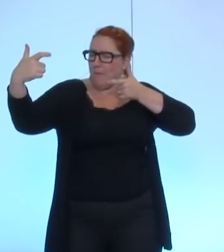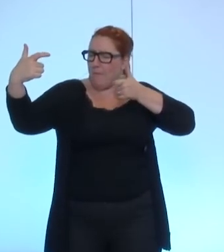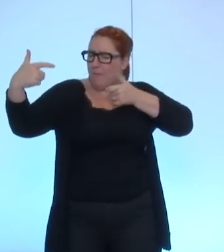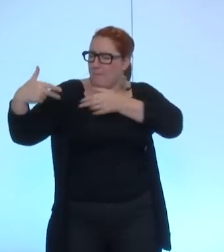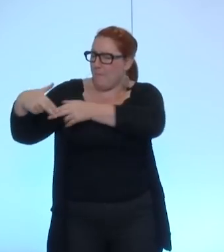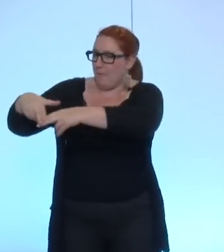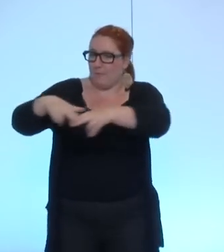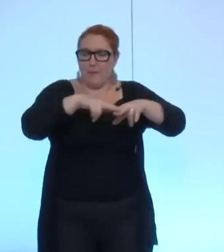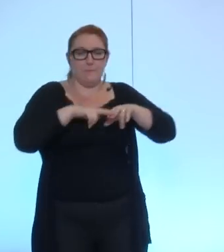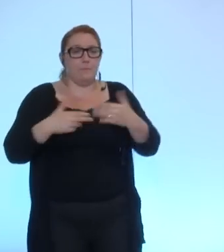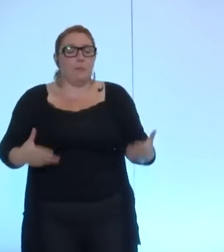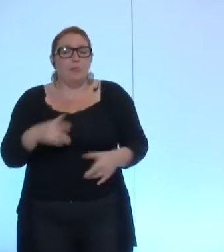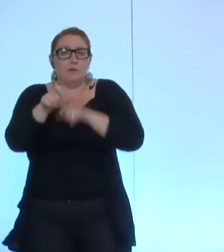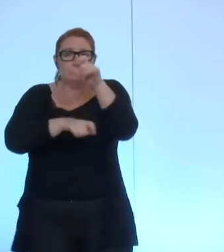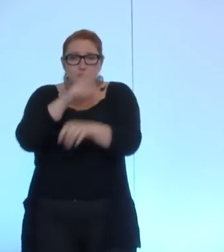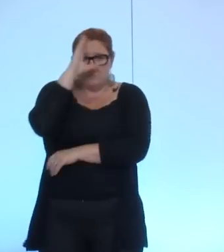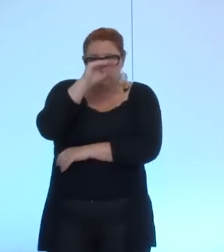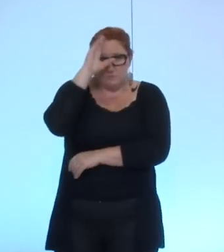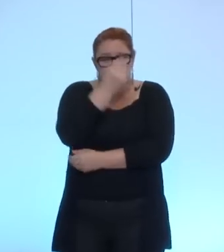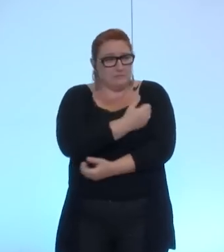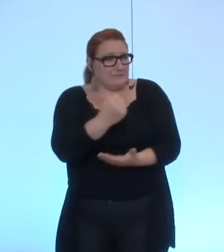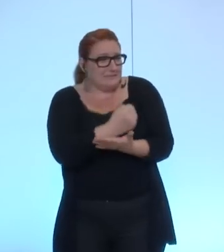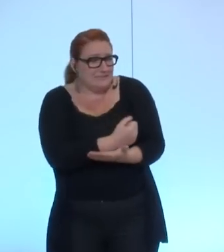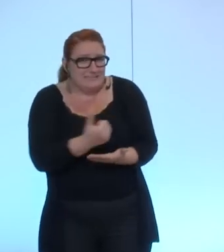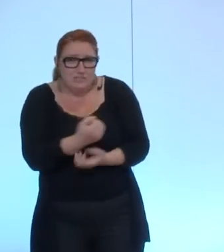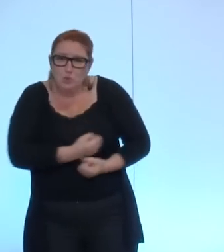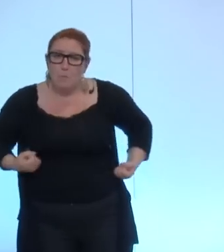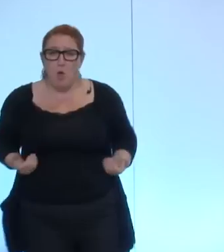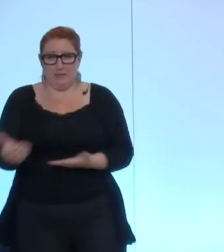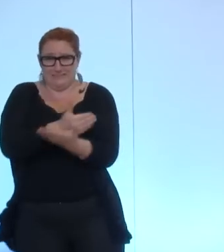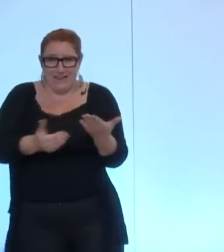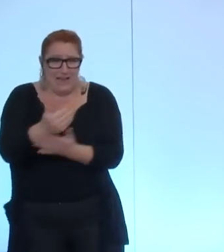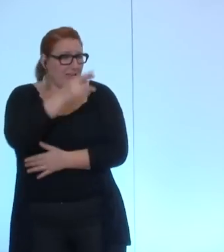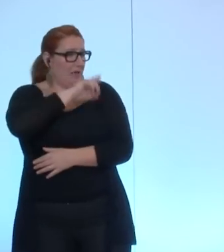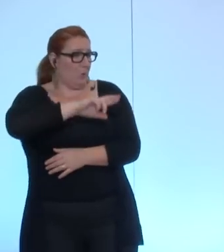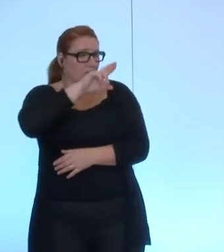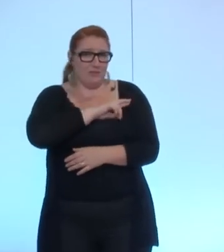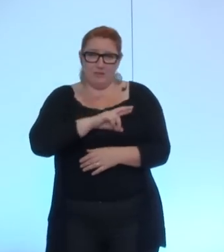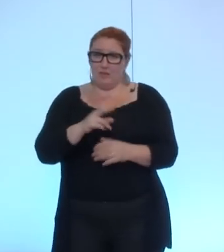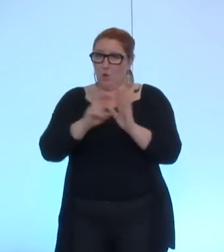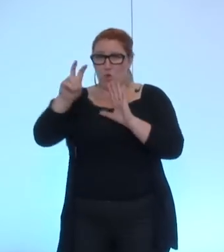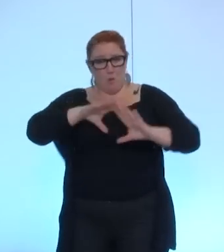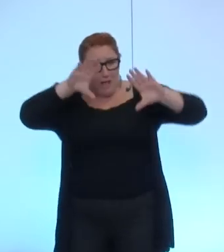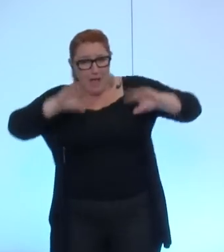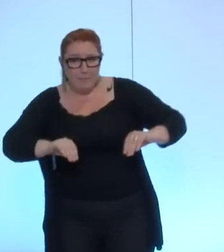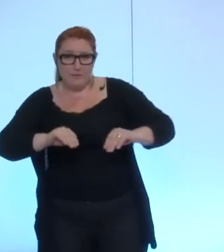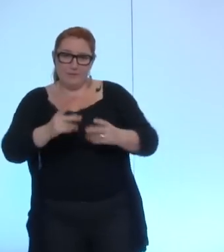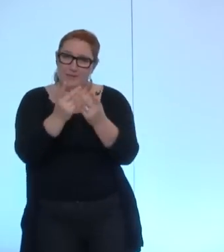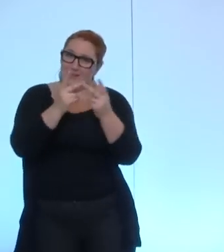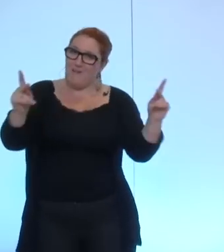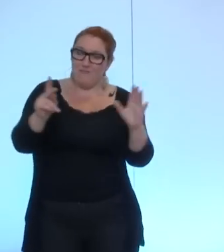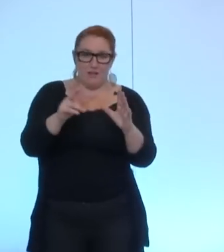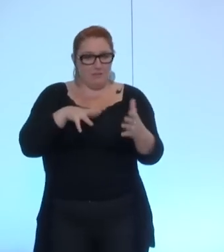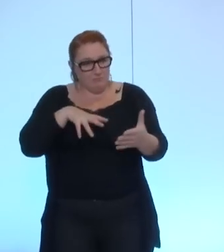étudiants salariés chômeurs retraités habitent Grenoble et participent à la vie de la cité jusqu'au sein du conseil